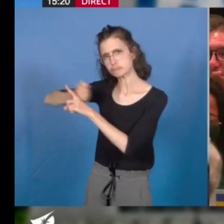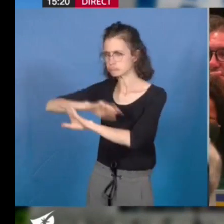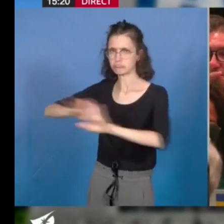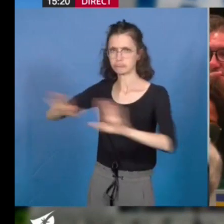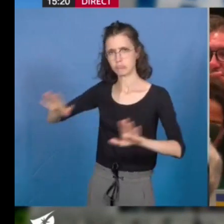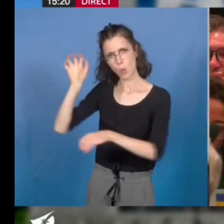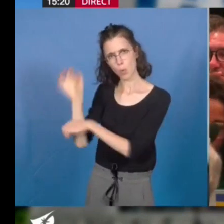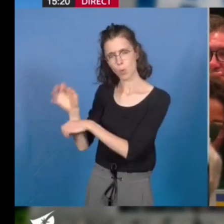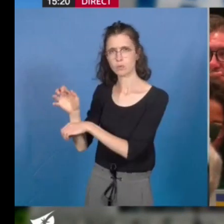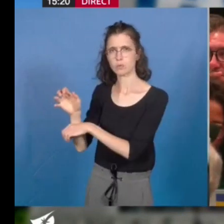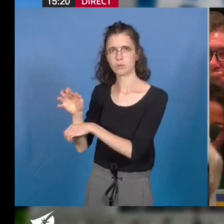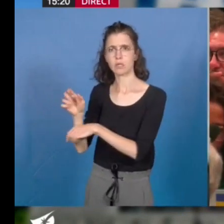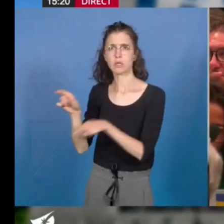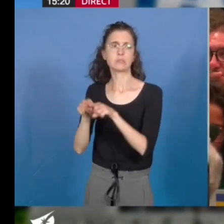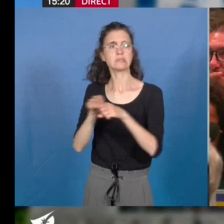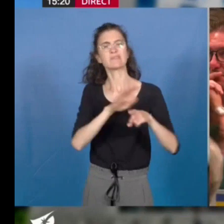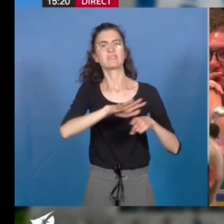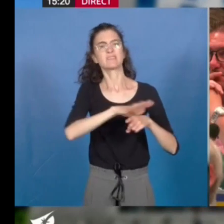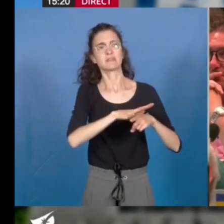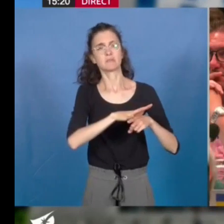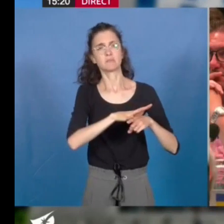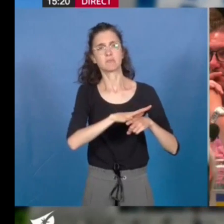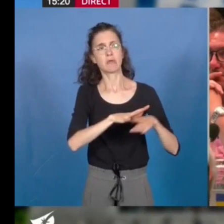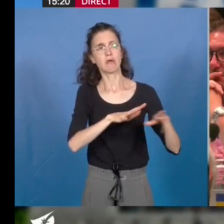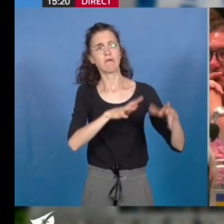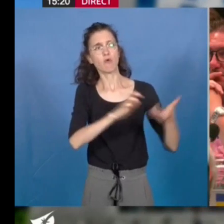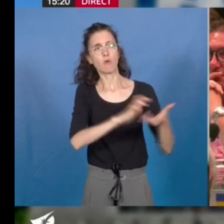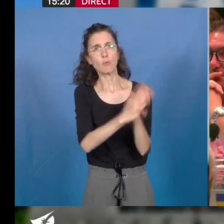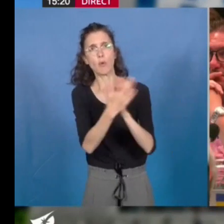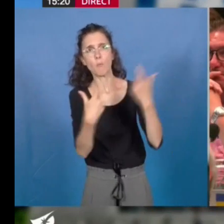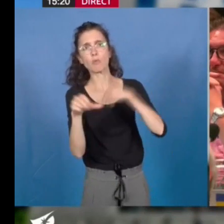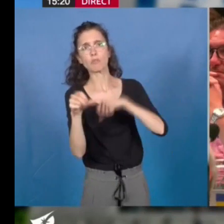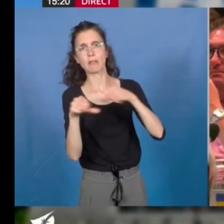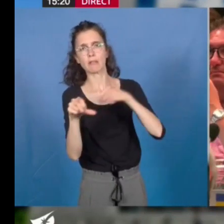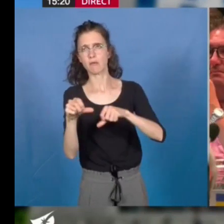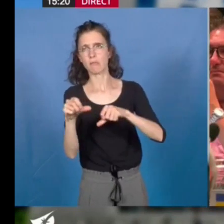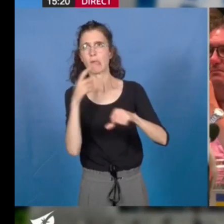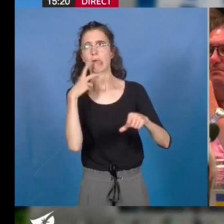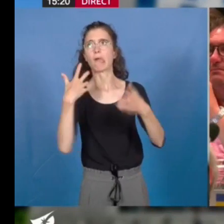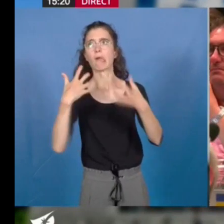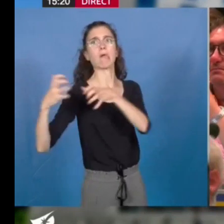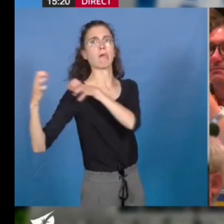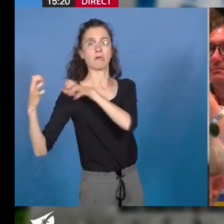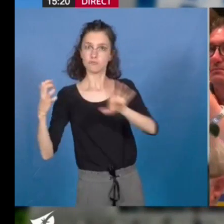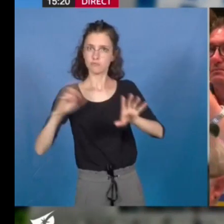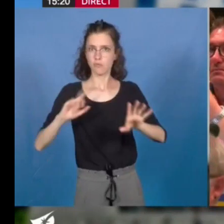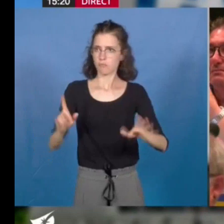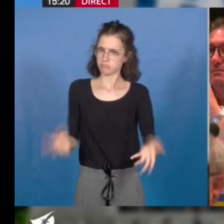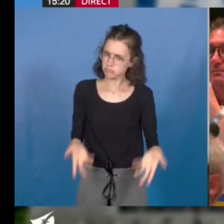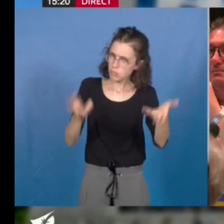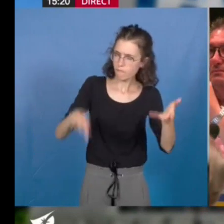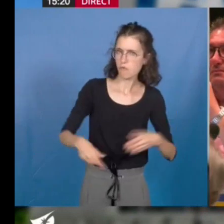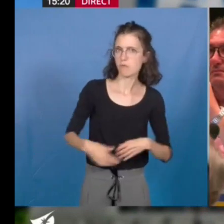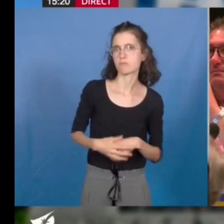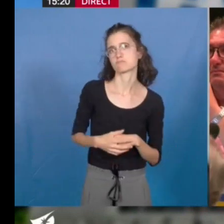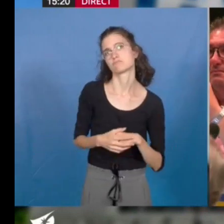Et ne pas mettre des moyens suffisants conduit aux résultats que nous constatons tous. Crise de